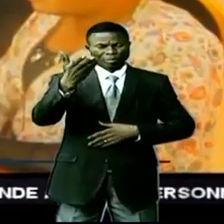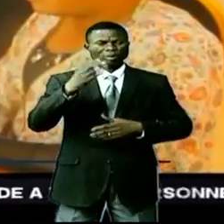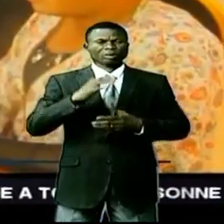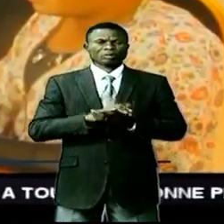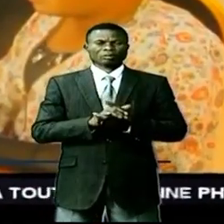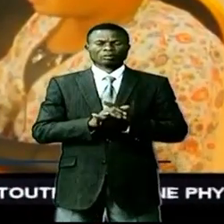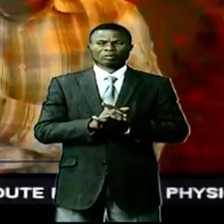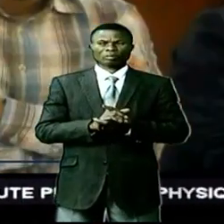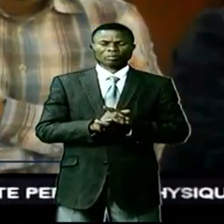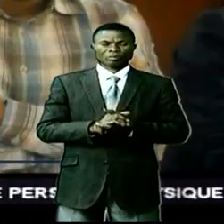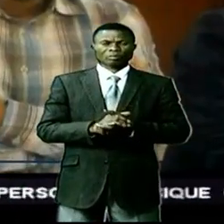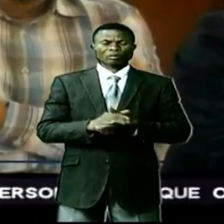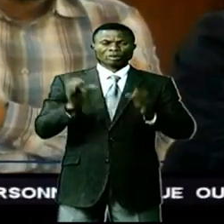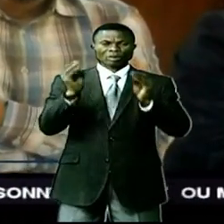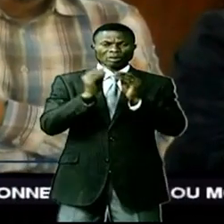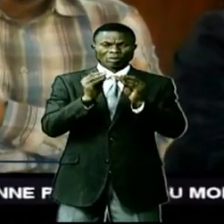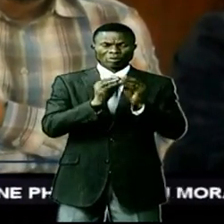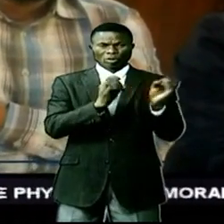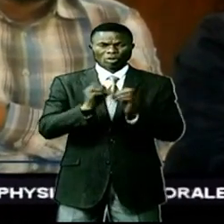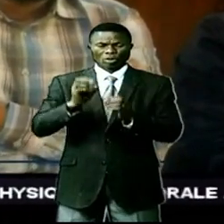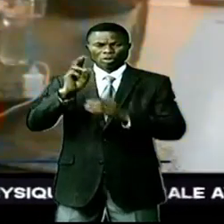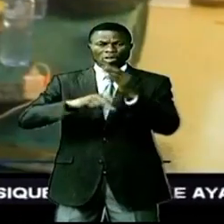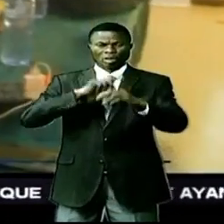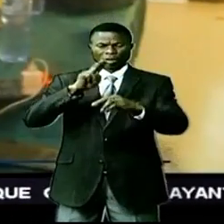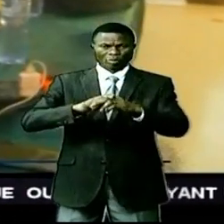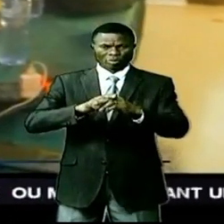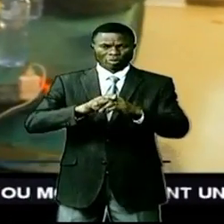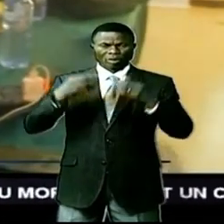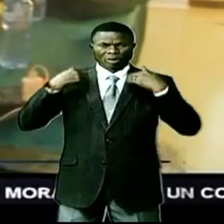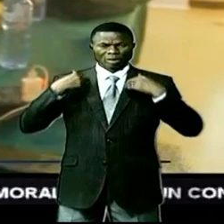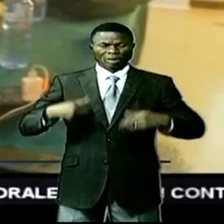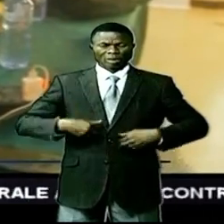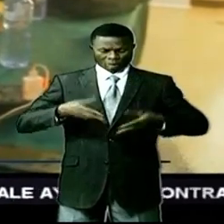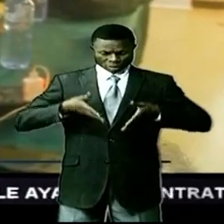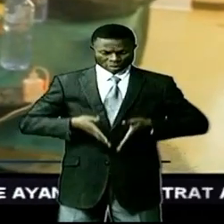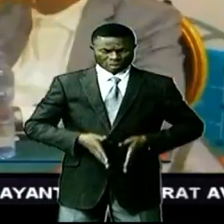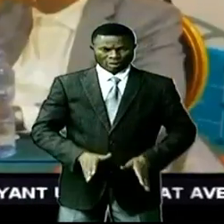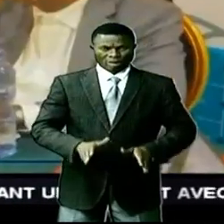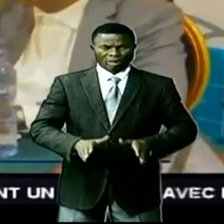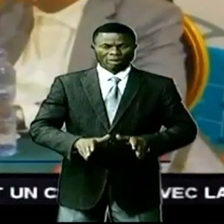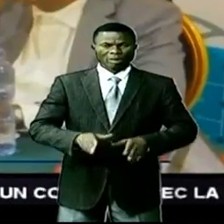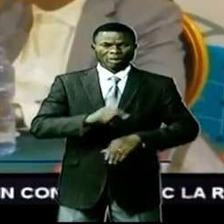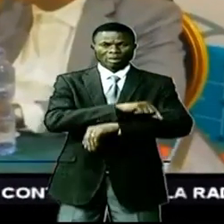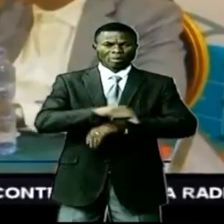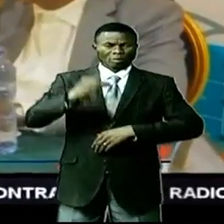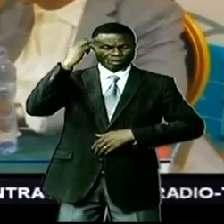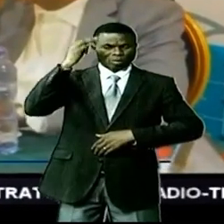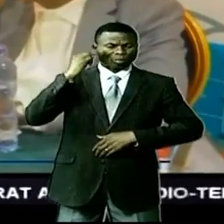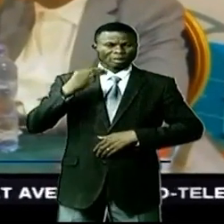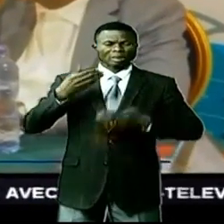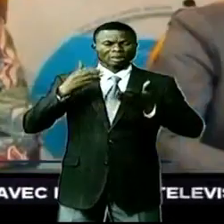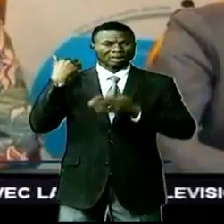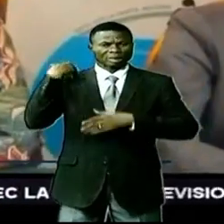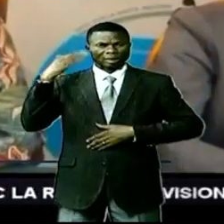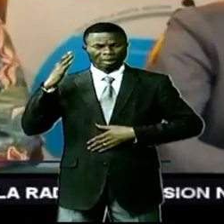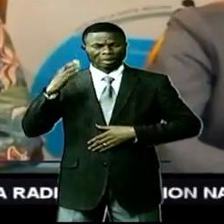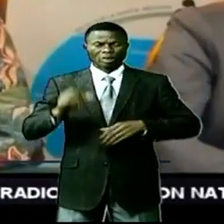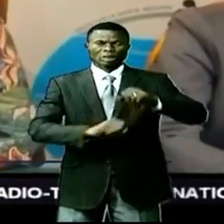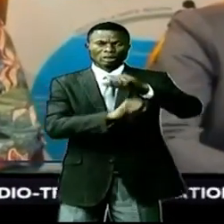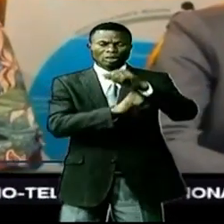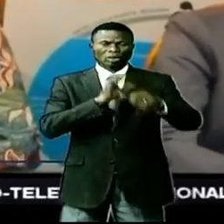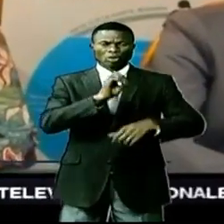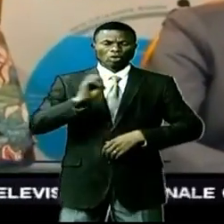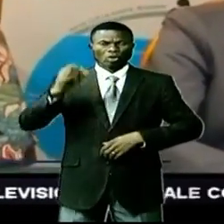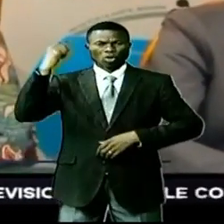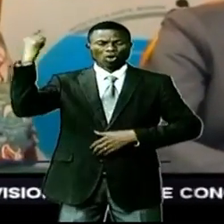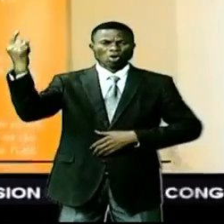Cette session a été organisée par le programme national de la santé et la réproduction. Les ministères de la santé publique avec l'appui de l'organisation